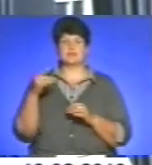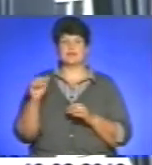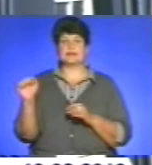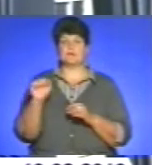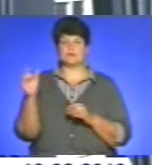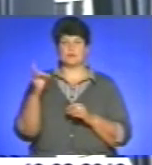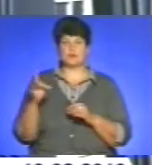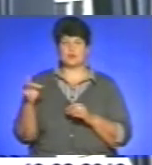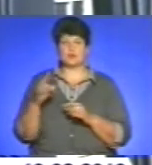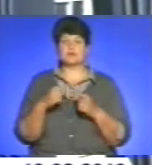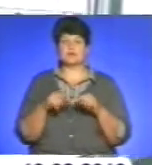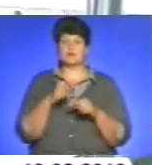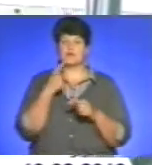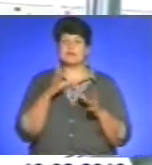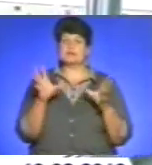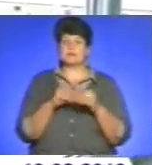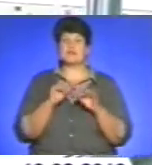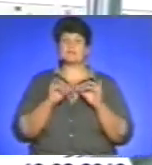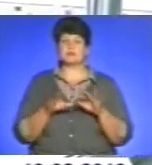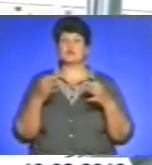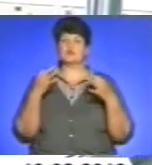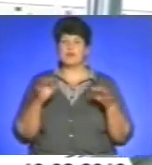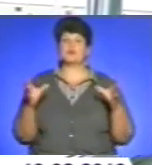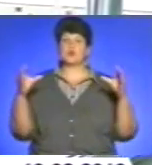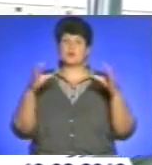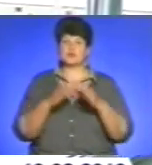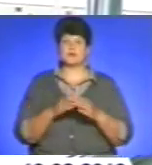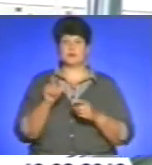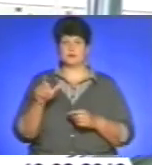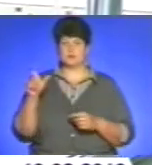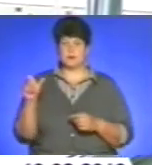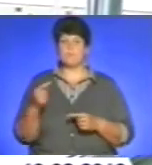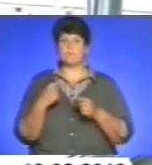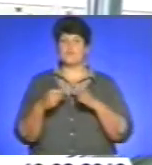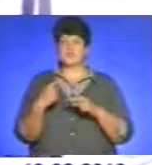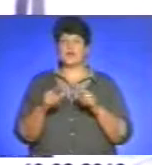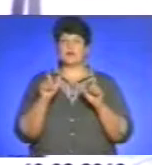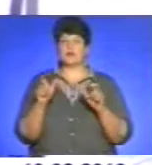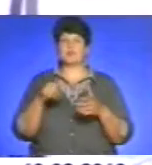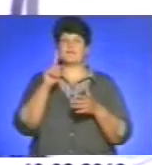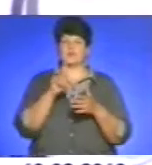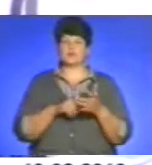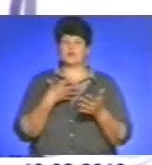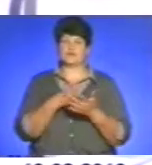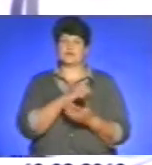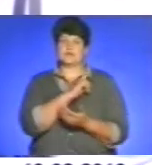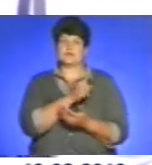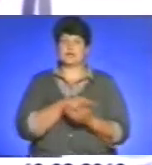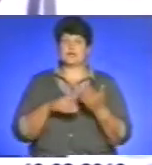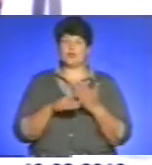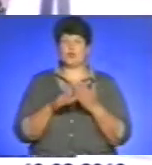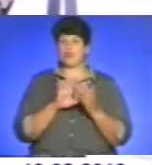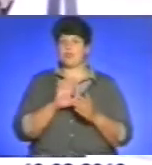Організатори кажуть, спільна справа дозволяє зореганізувати громаду, повертає людям віру у їхні сили та допомогу